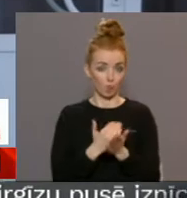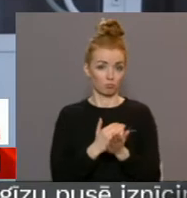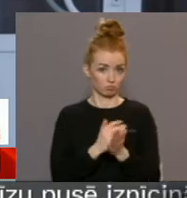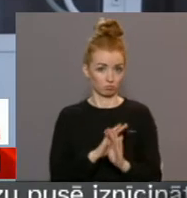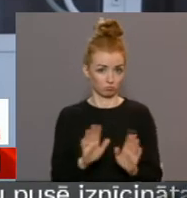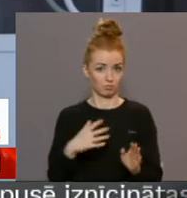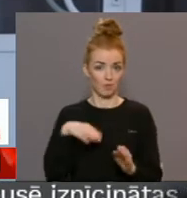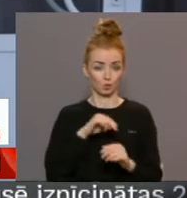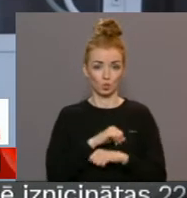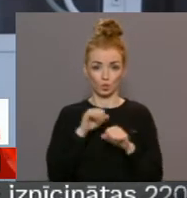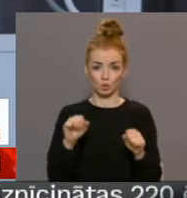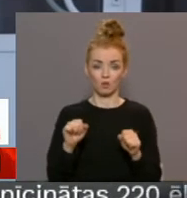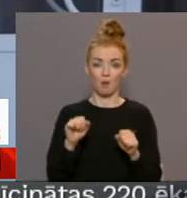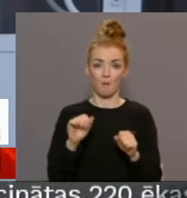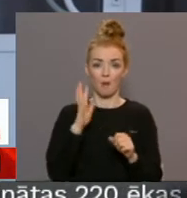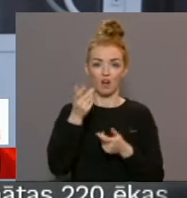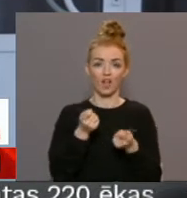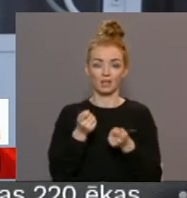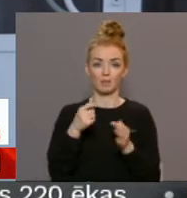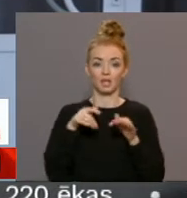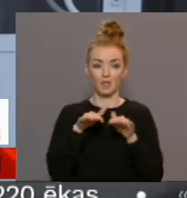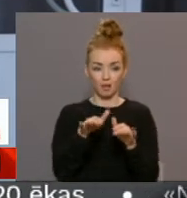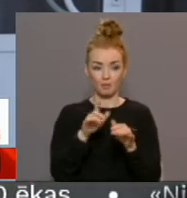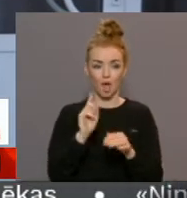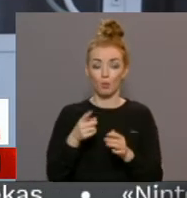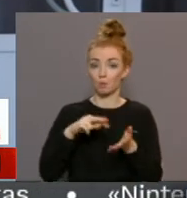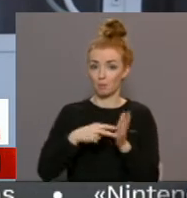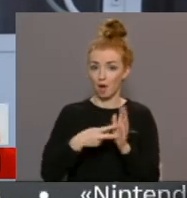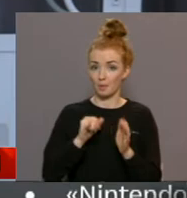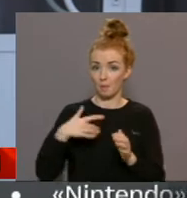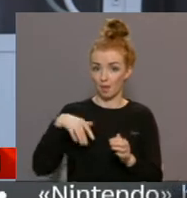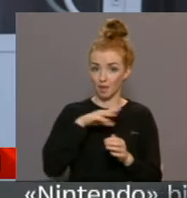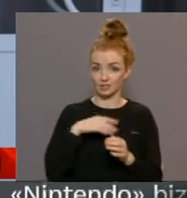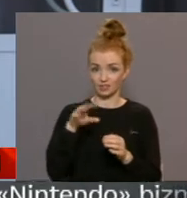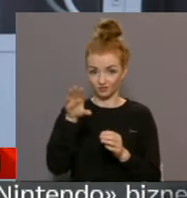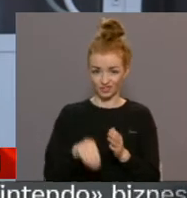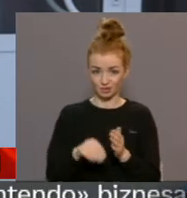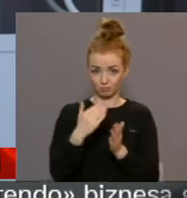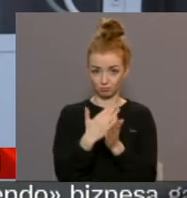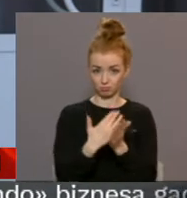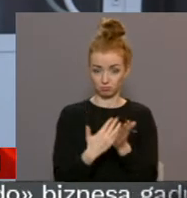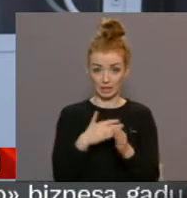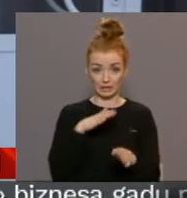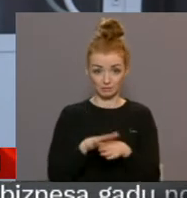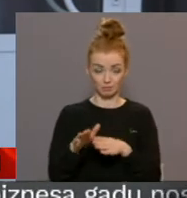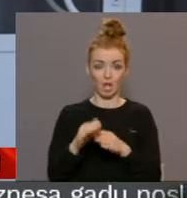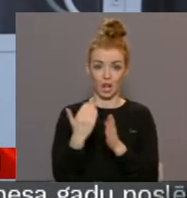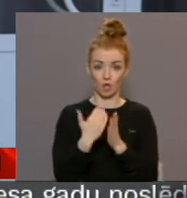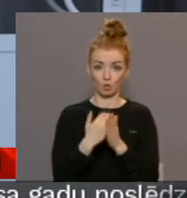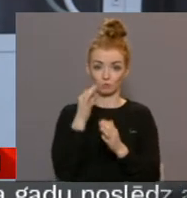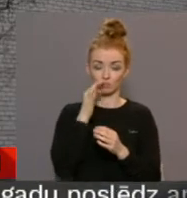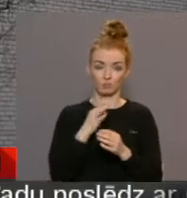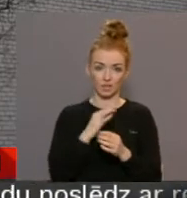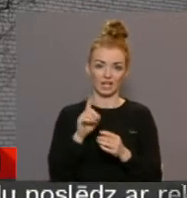jānodrošina obligāti veicamās pārvaldīšanas darbības. Jābūt plānam. Ja mēs visus to punktus spildām, tā kā likums mums uzdodas, sanāk diezgan